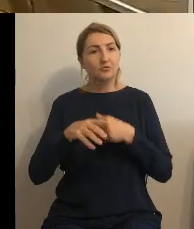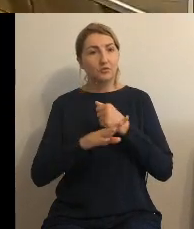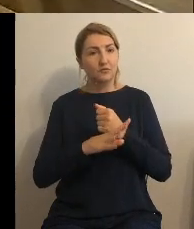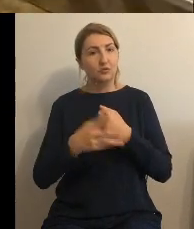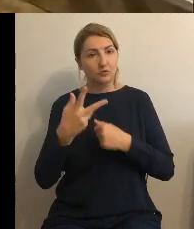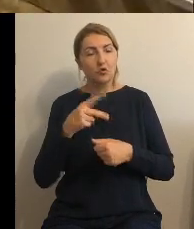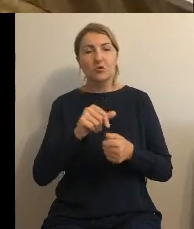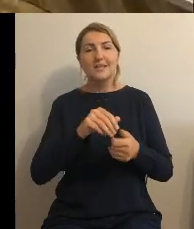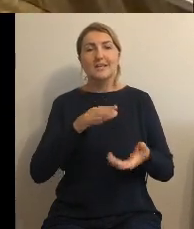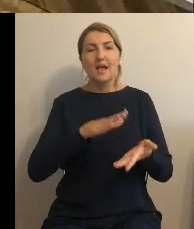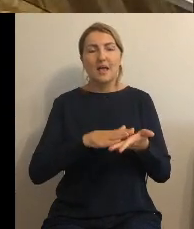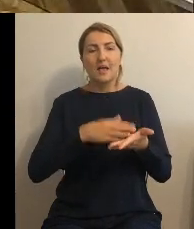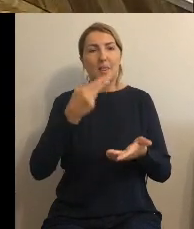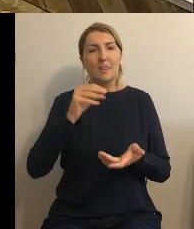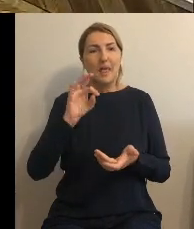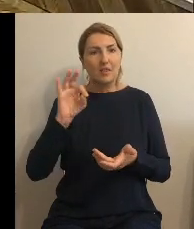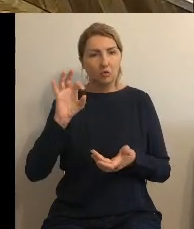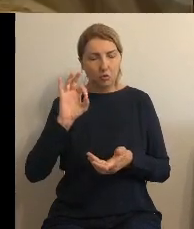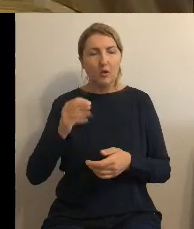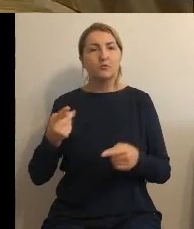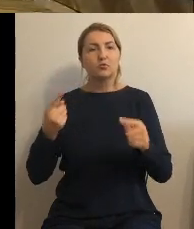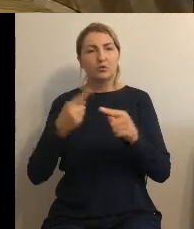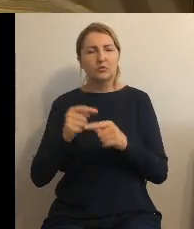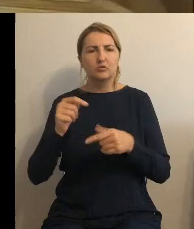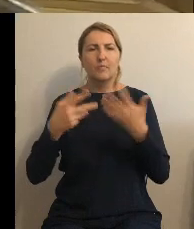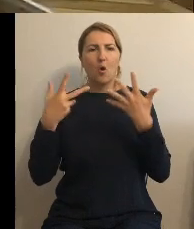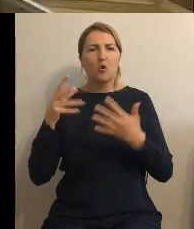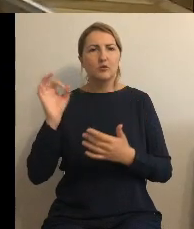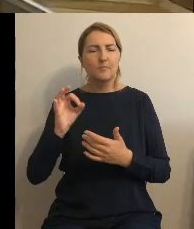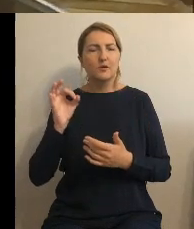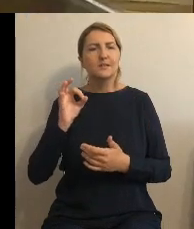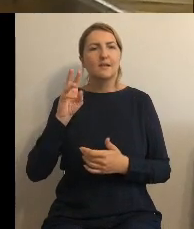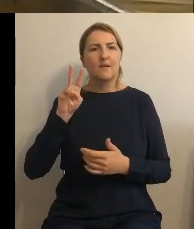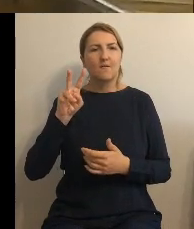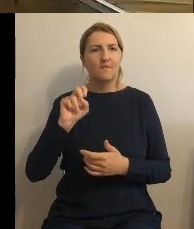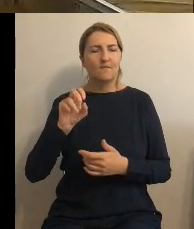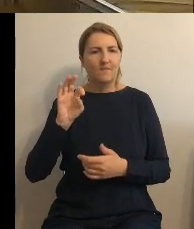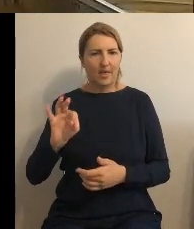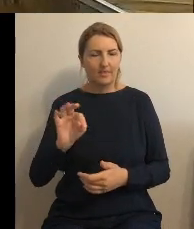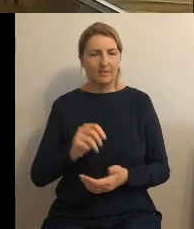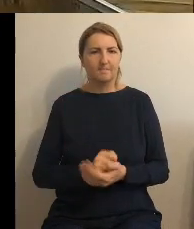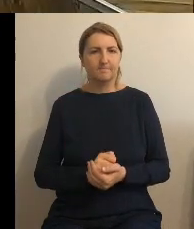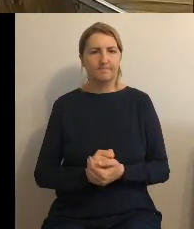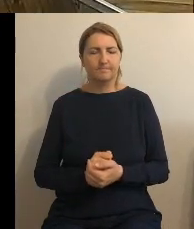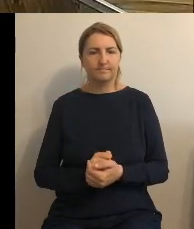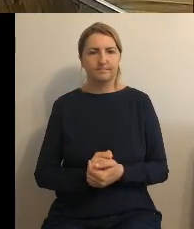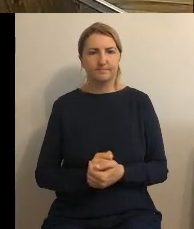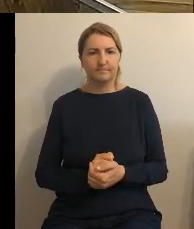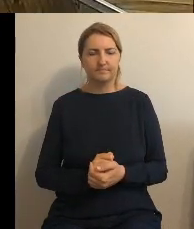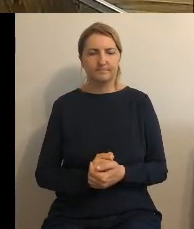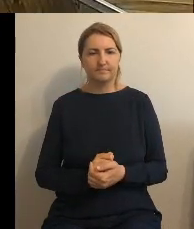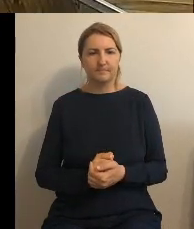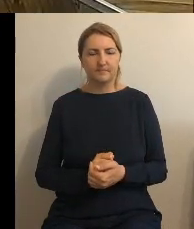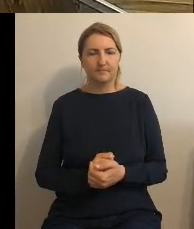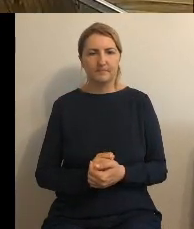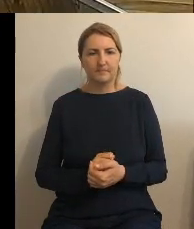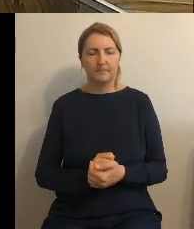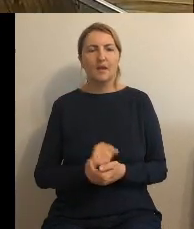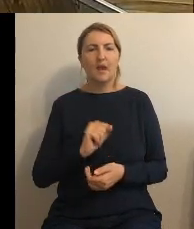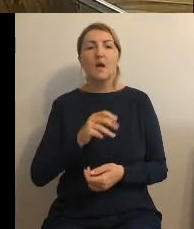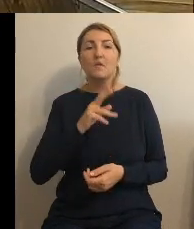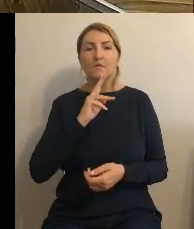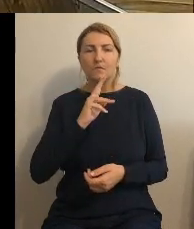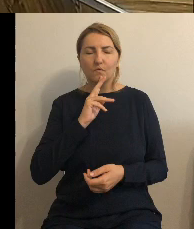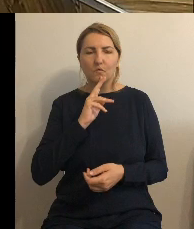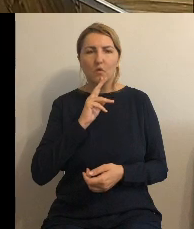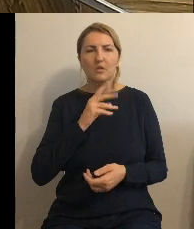trzeba doliczyć jeszcze 8% VAT a z wodą to woda zostaje 3,60 woda woda